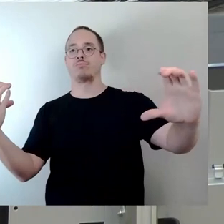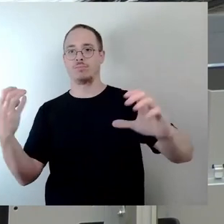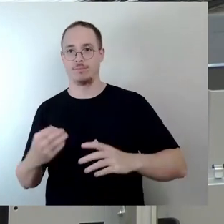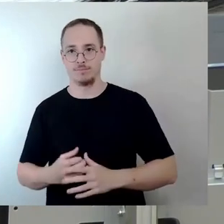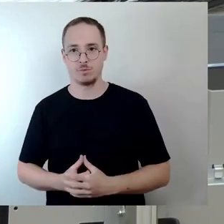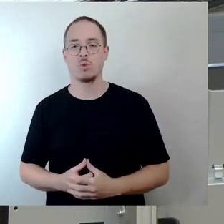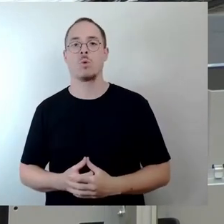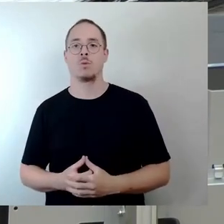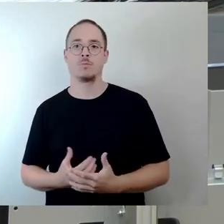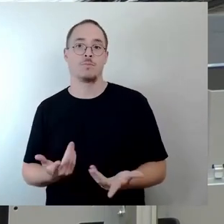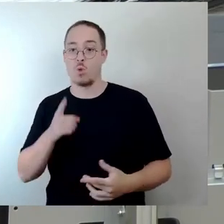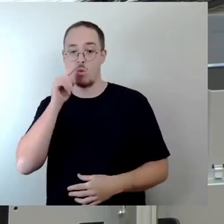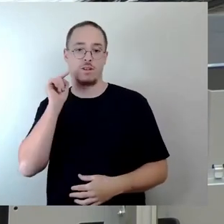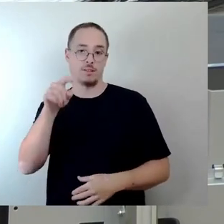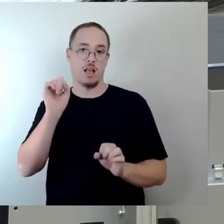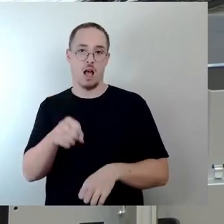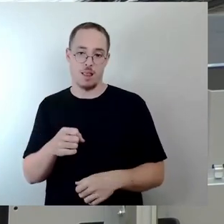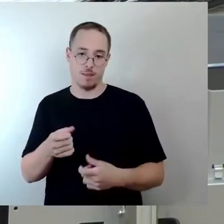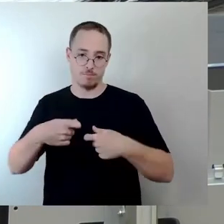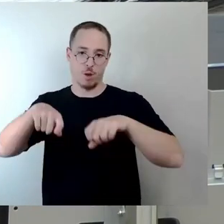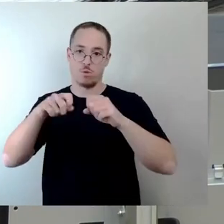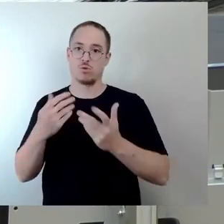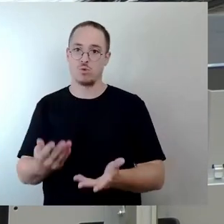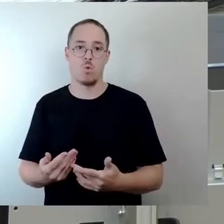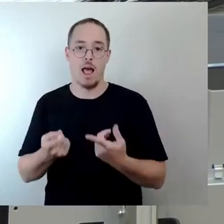herstellbar. Das geht einfach nirgendwo anders.